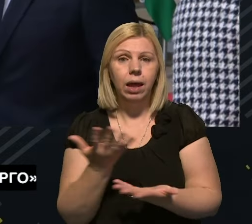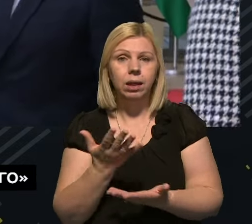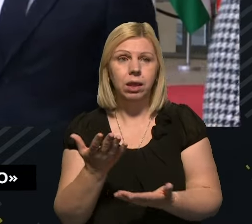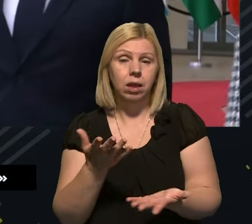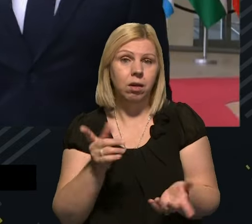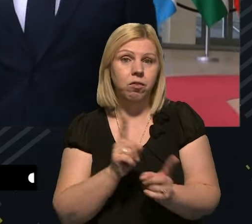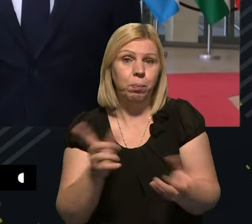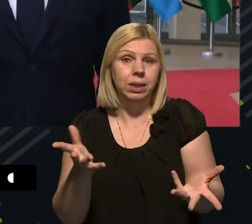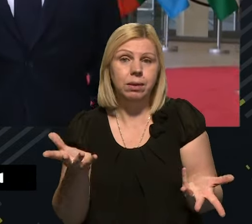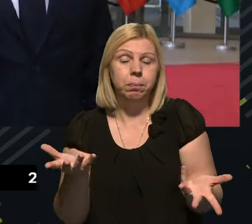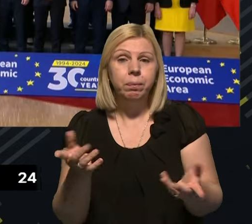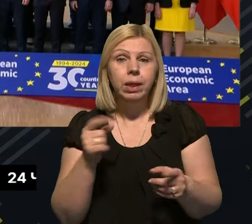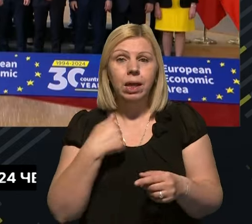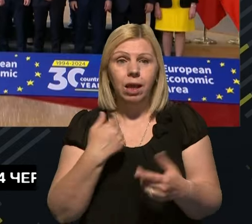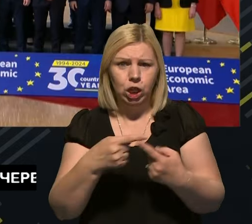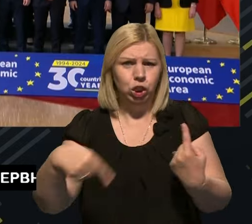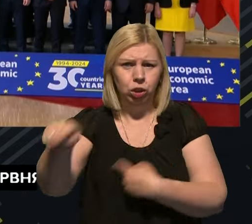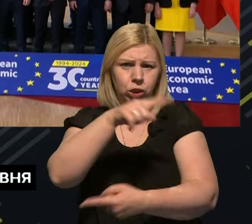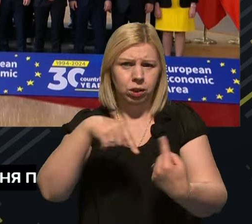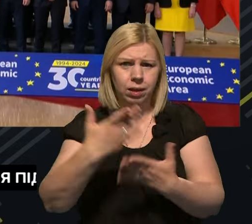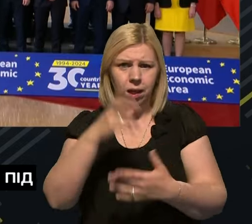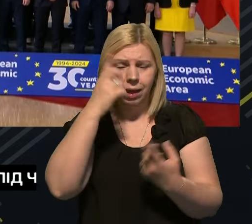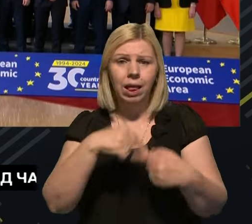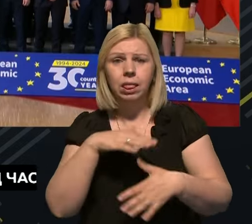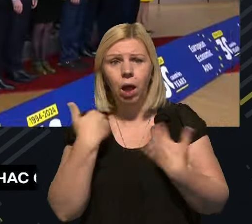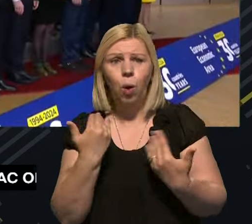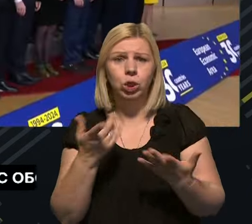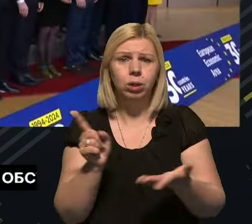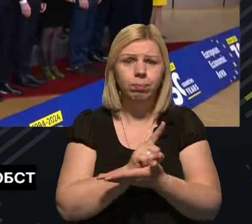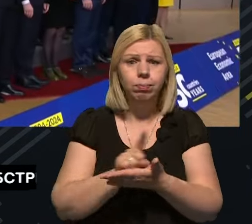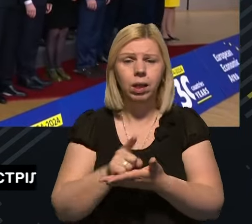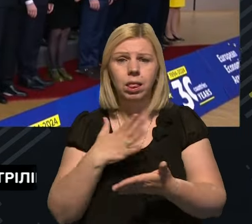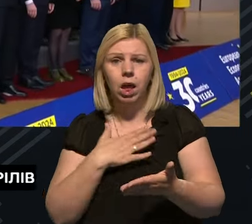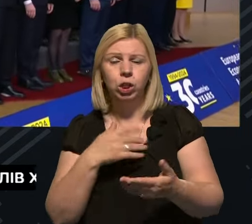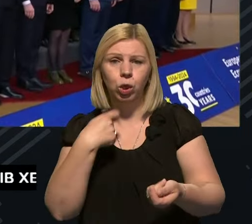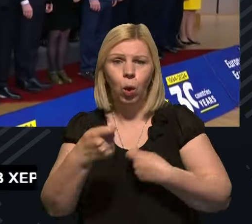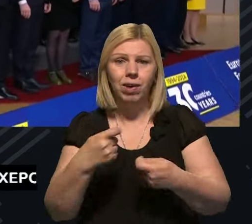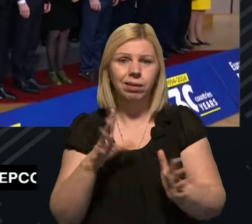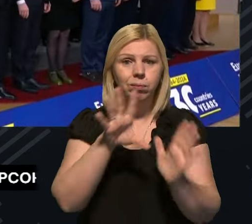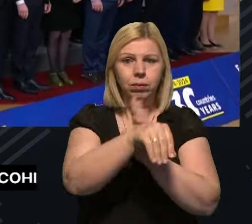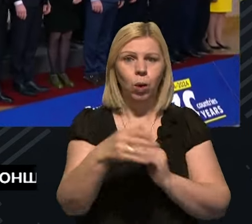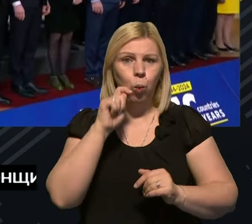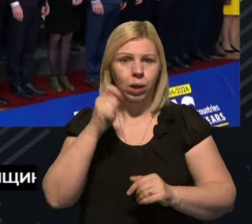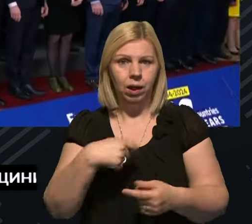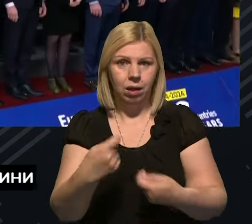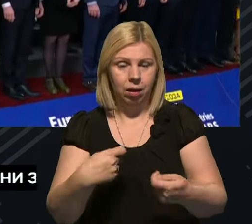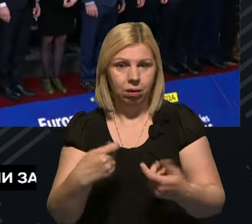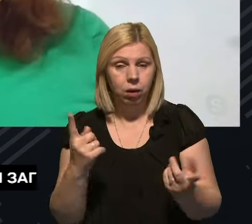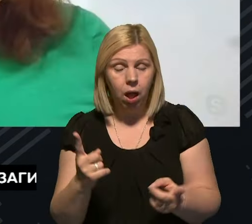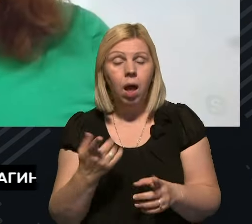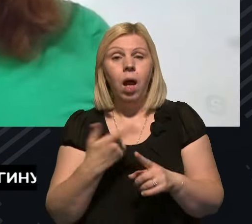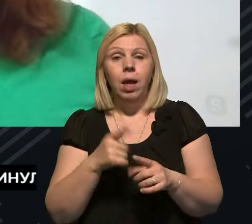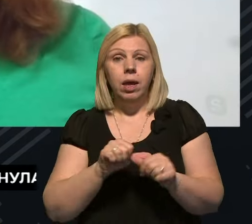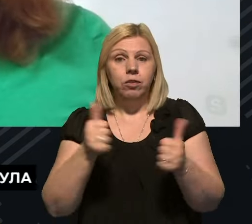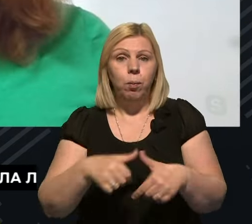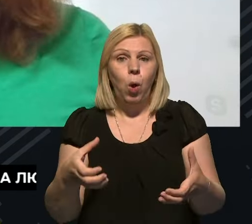принципі, є також в інших країнах і не захочуть якось регулювати доступ наших товарів на свій ринок. І тому є сформована